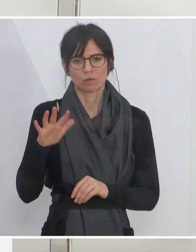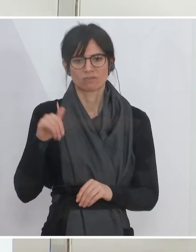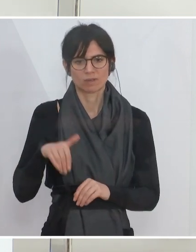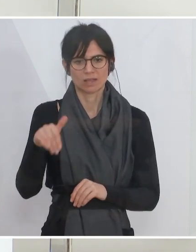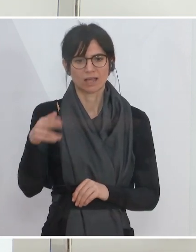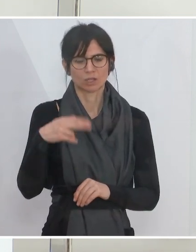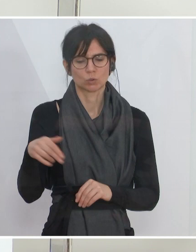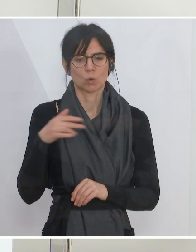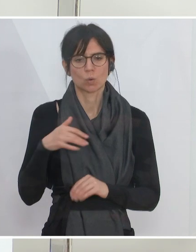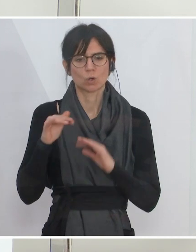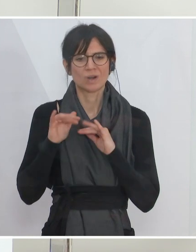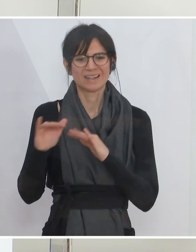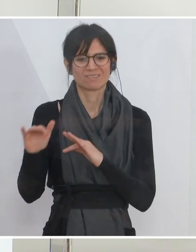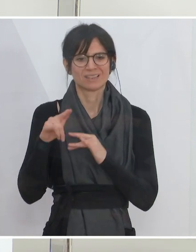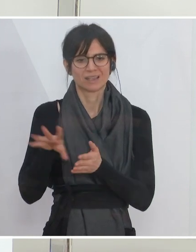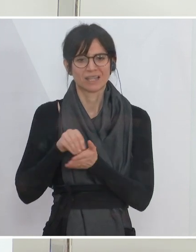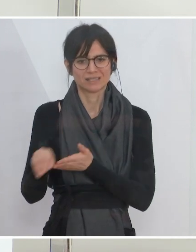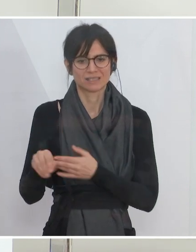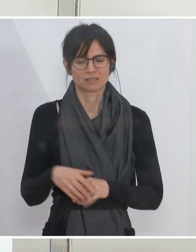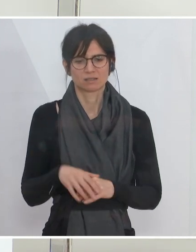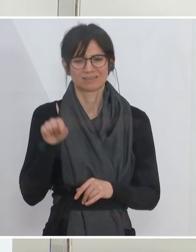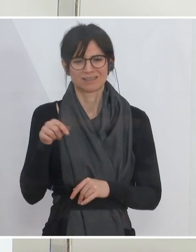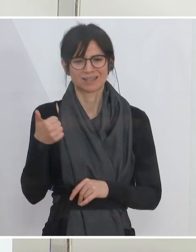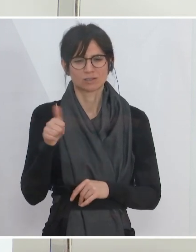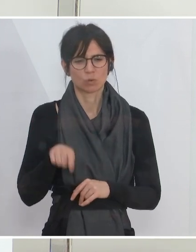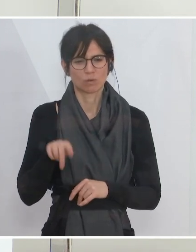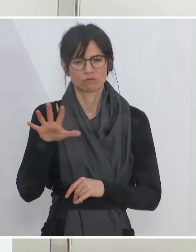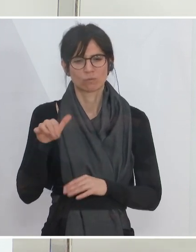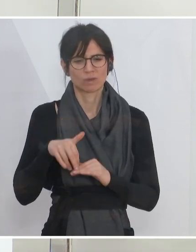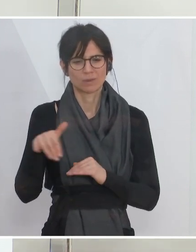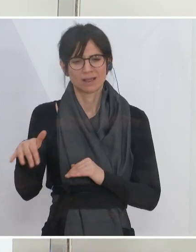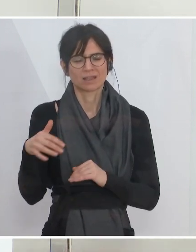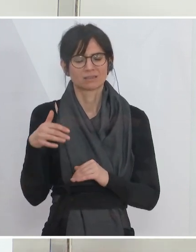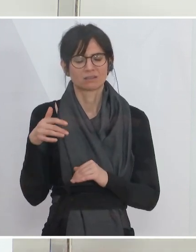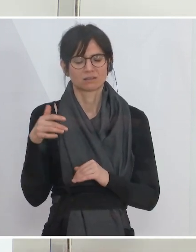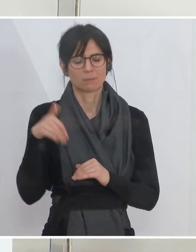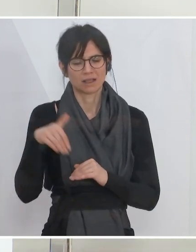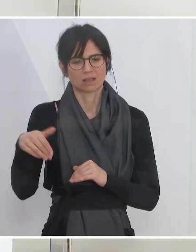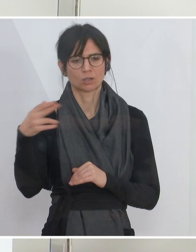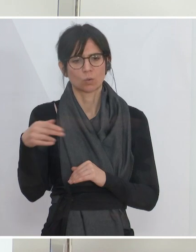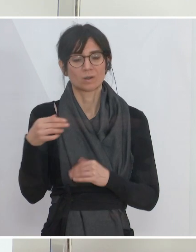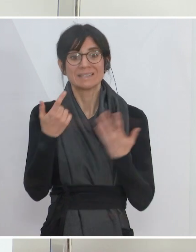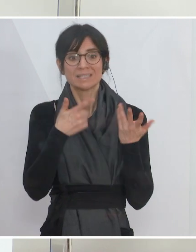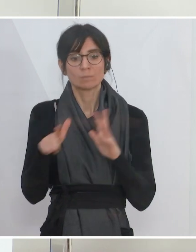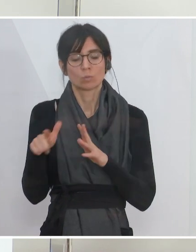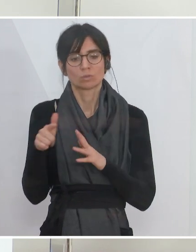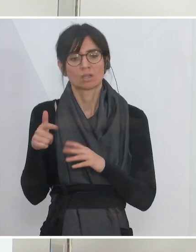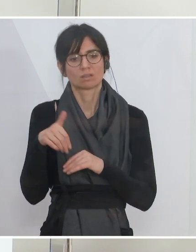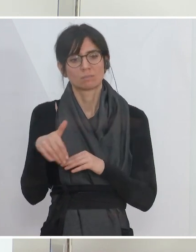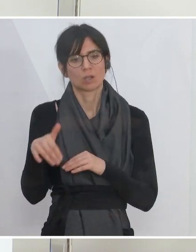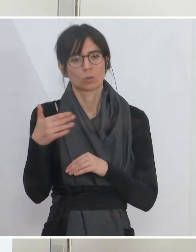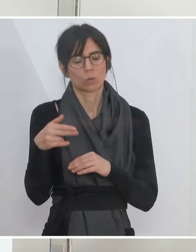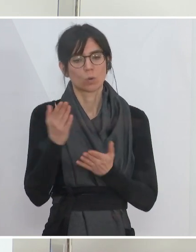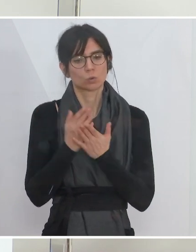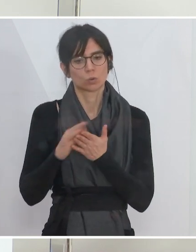Liquidität geht. Und von diesen 1,5 Milliarden Euro sind bisher rund 700 Millionen auch an die Gemeinden geflossen. Das,